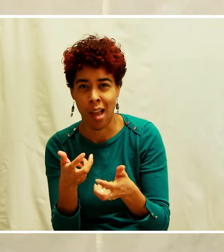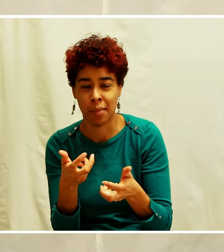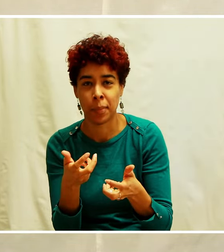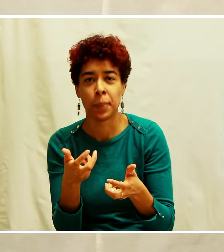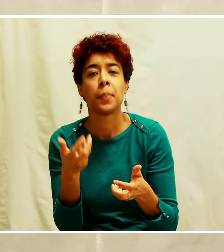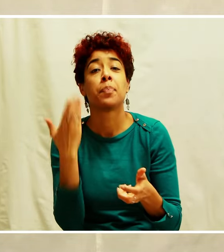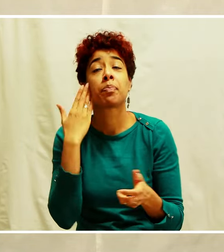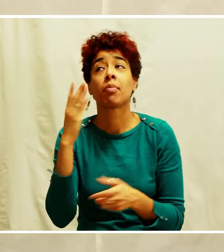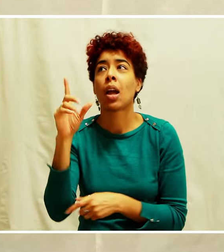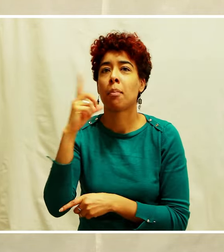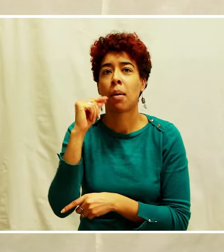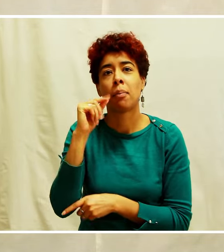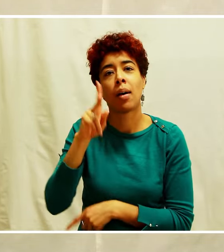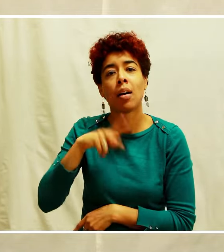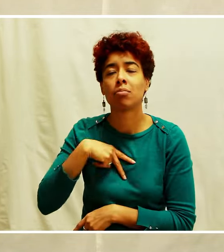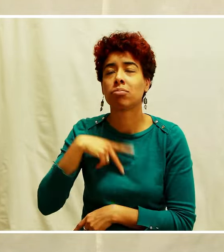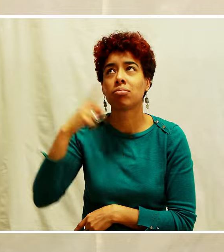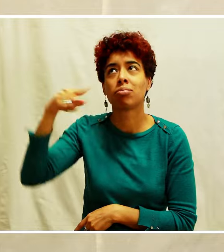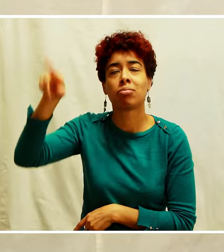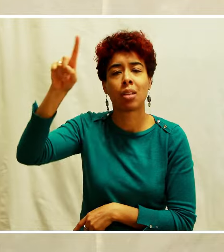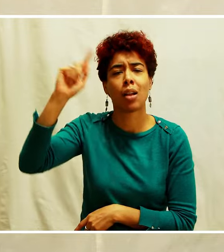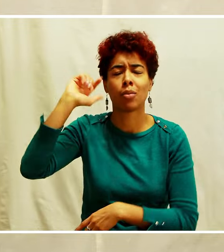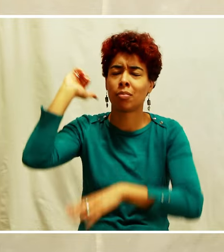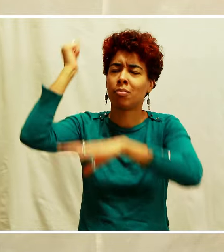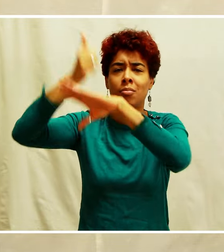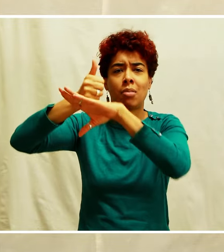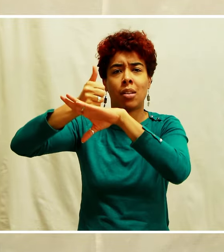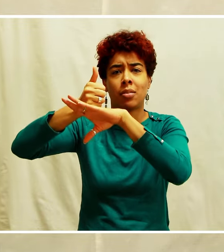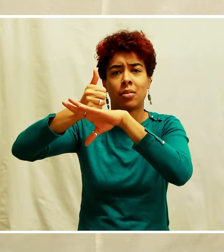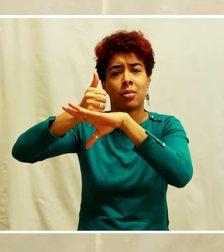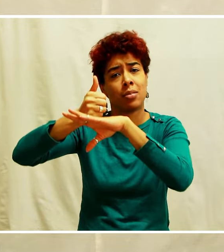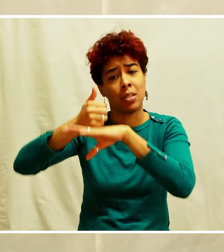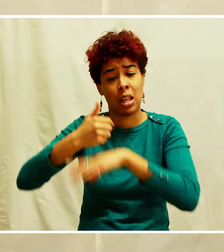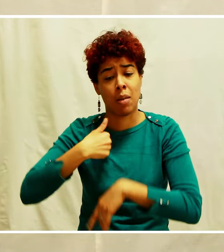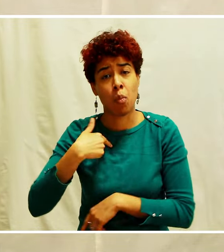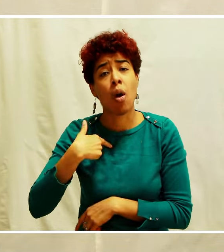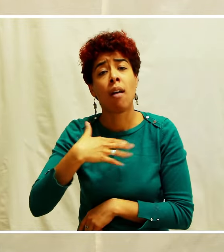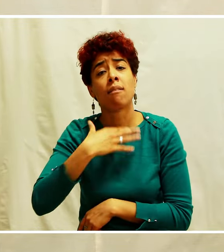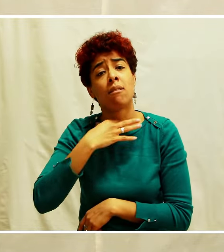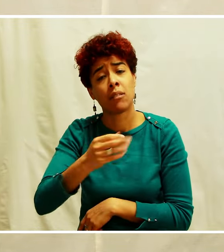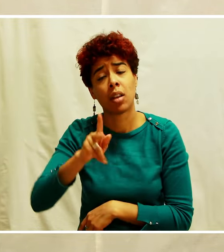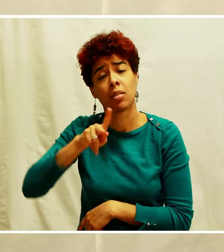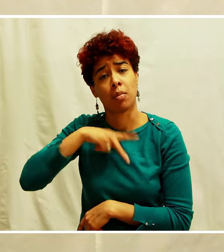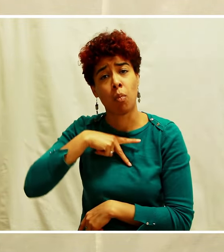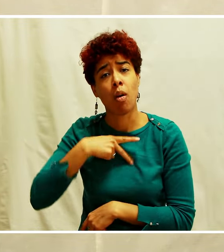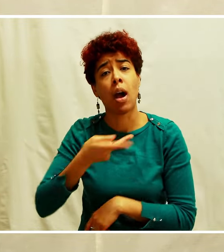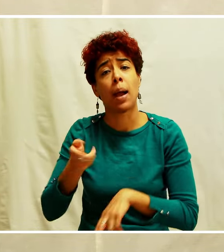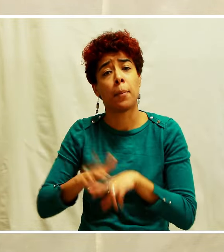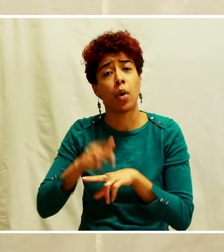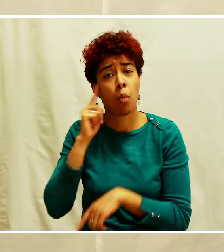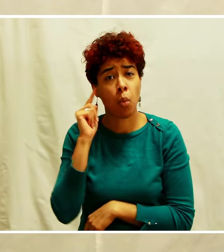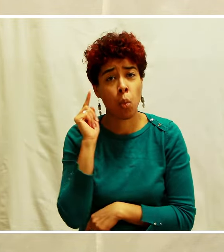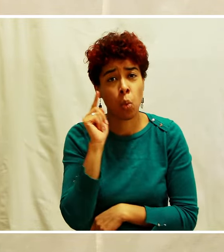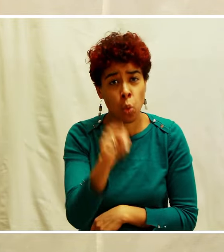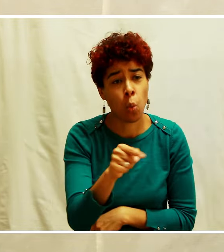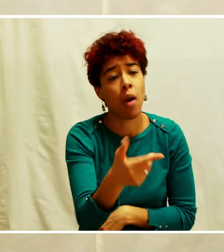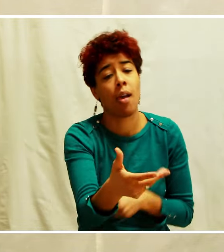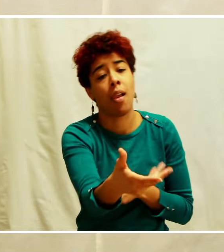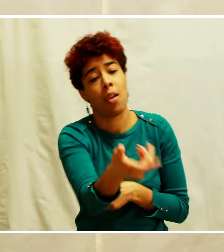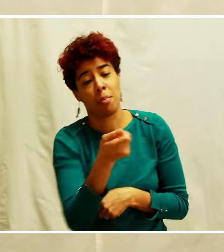Mais notre Père, qui est au-dessus de toute chose, dit « Moi, mon fils a payé pour que tu sois dans mon carré VIP.